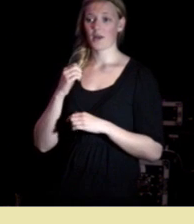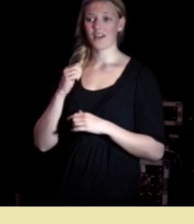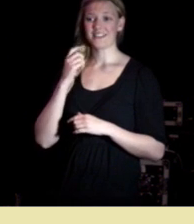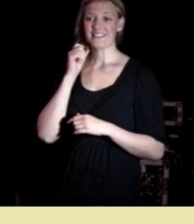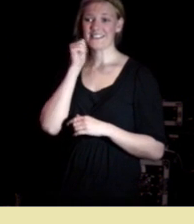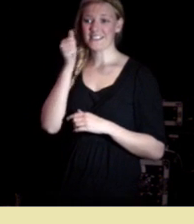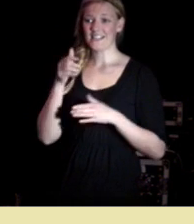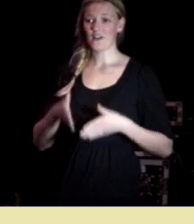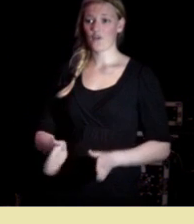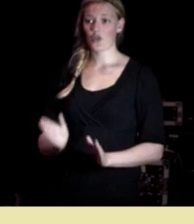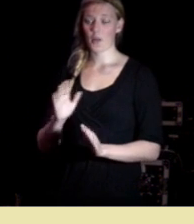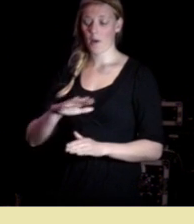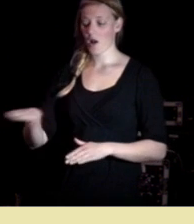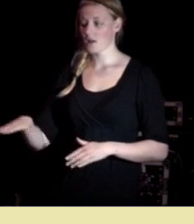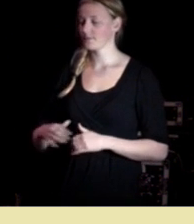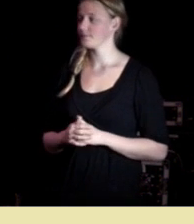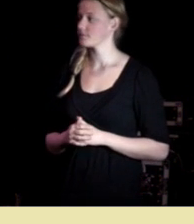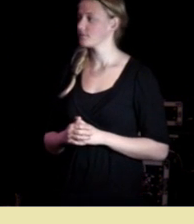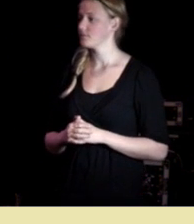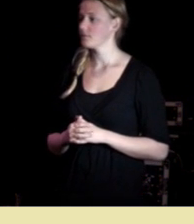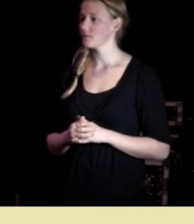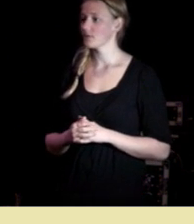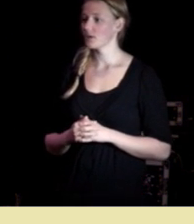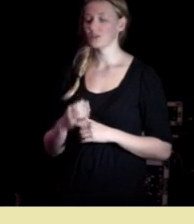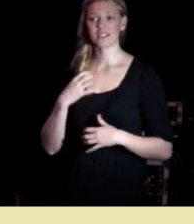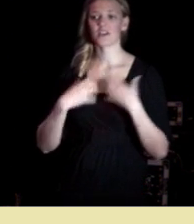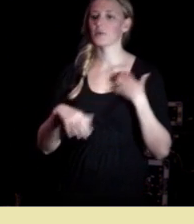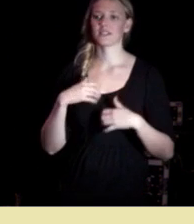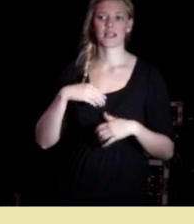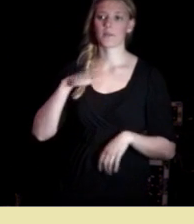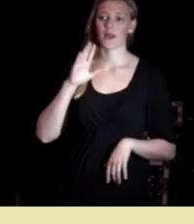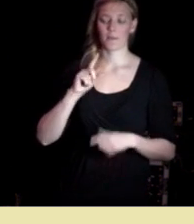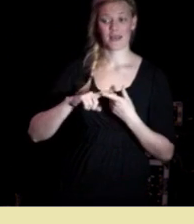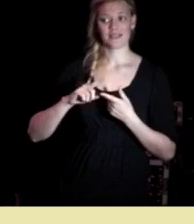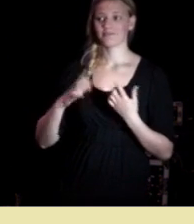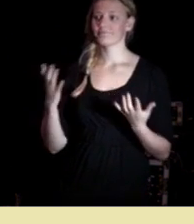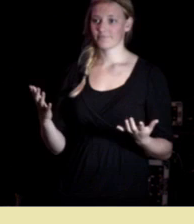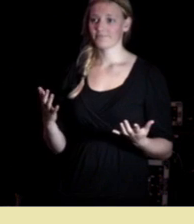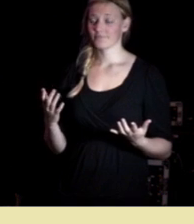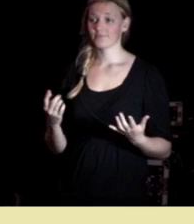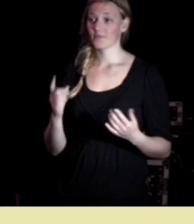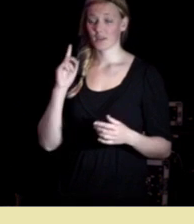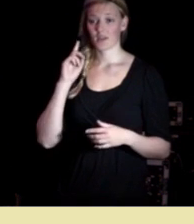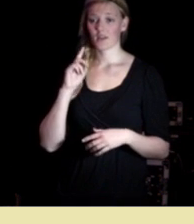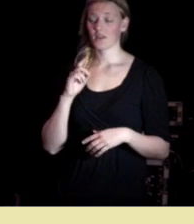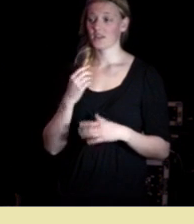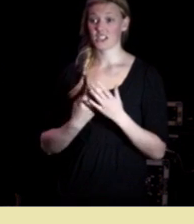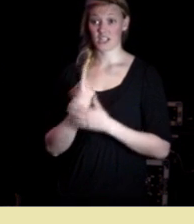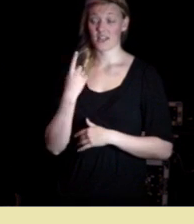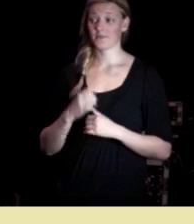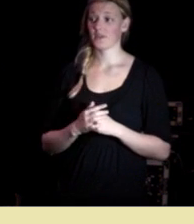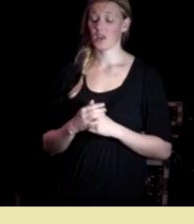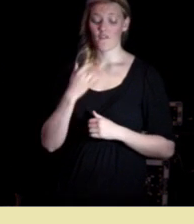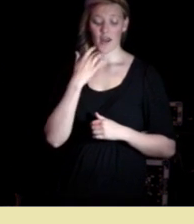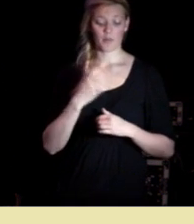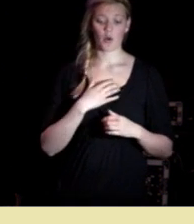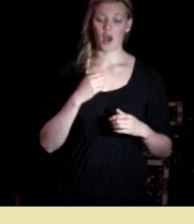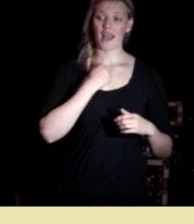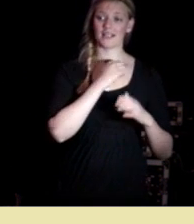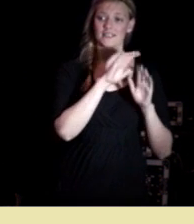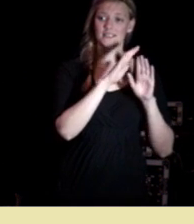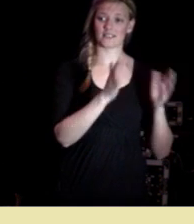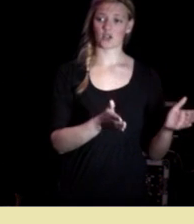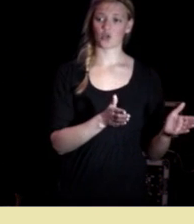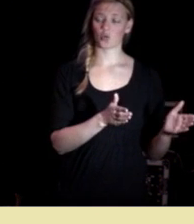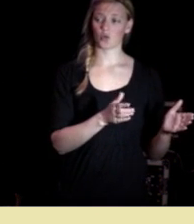i Norge la oss ikke dramatisere det og la oss ikke avdramatisere det vi er inne i et forebyggende prosjekt nå om å være på helsestasjonene skal vi